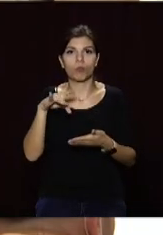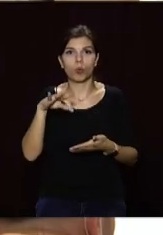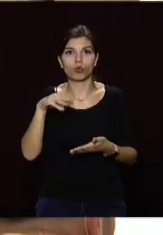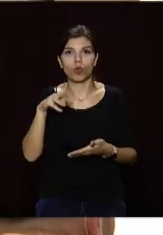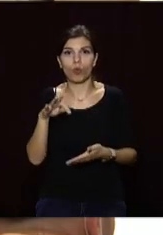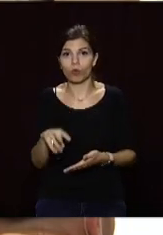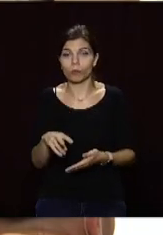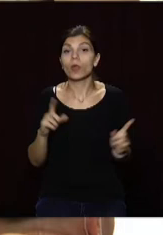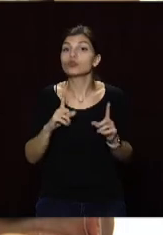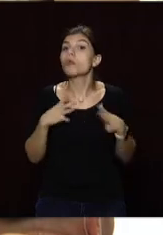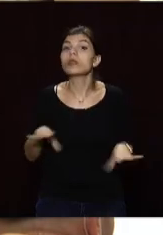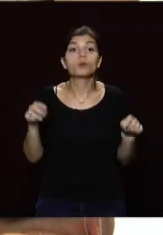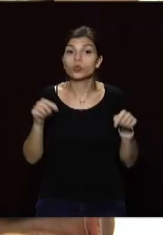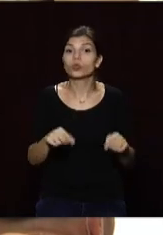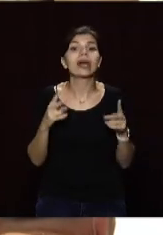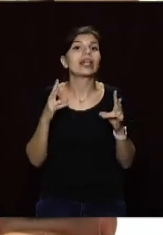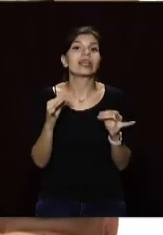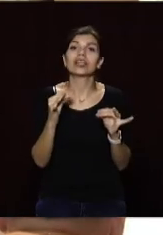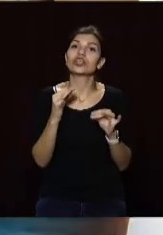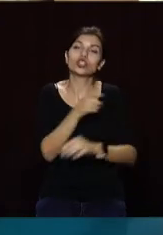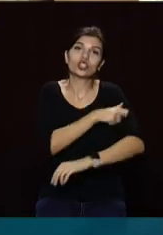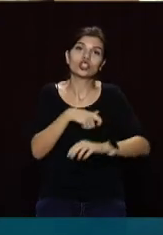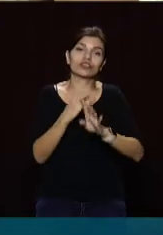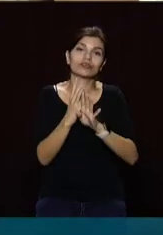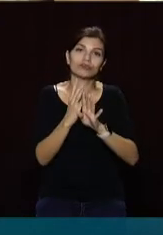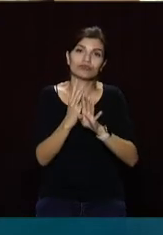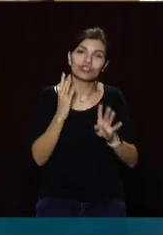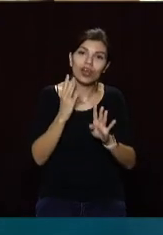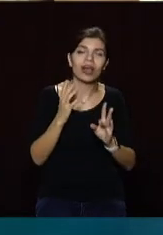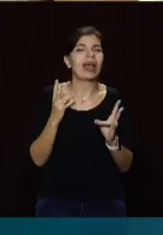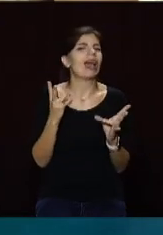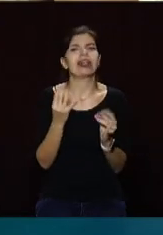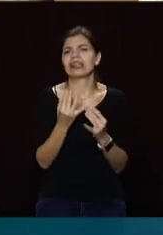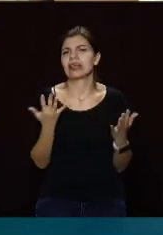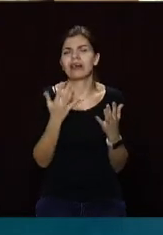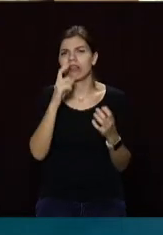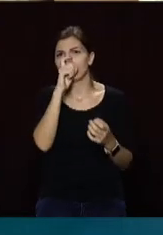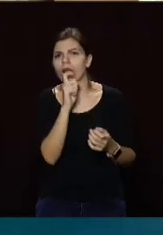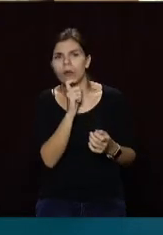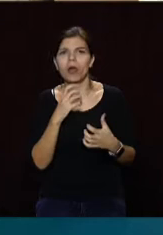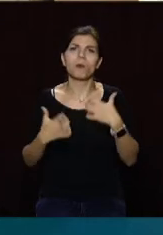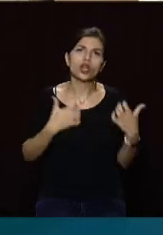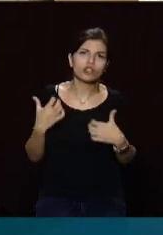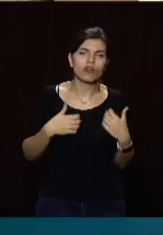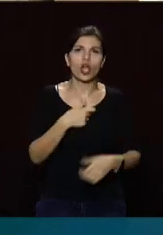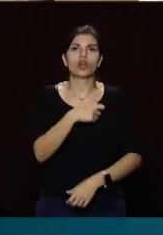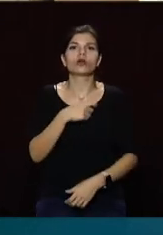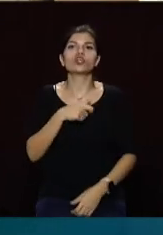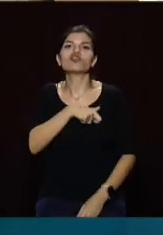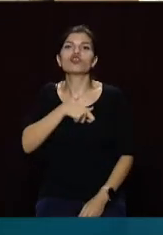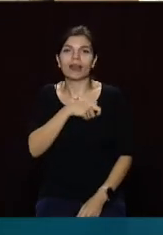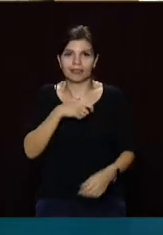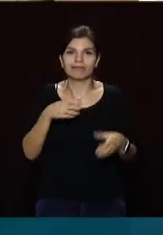Щоб не було тут ні черг, не було ніяких нерозумінь, переживання, читання дільничних